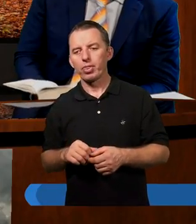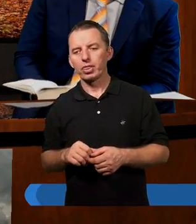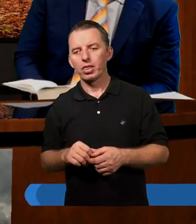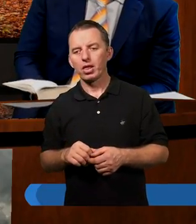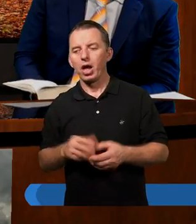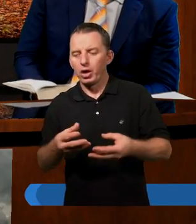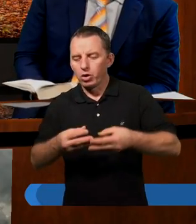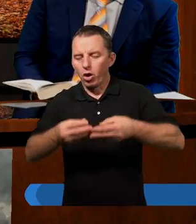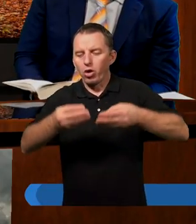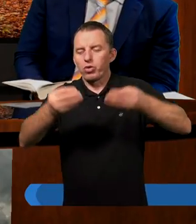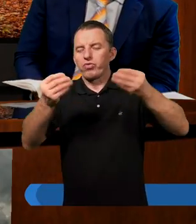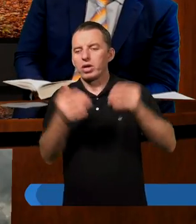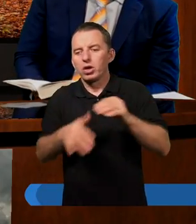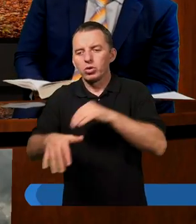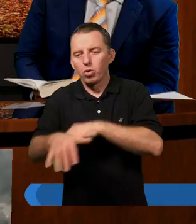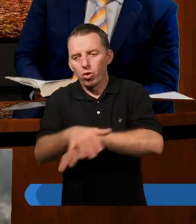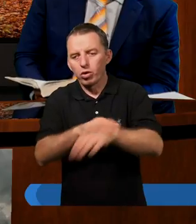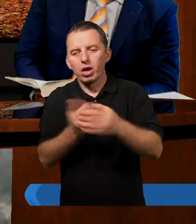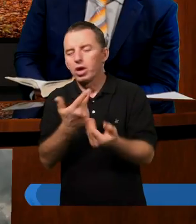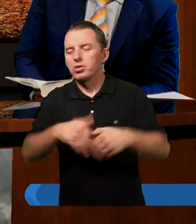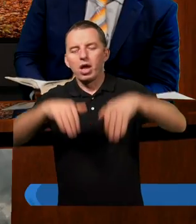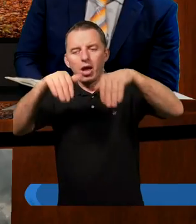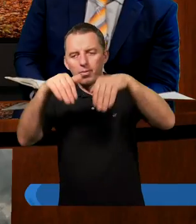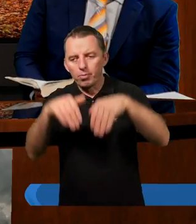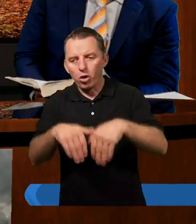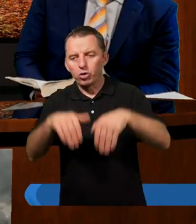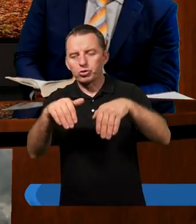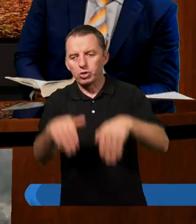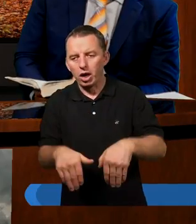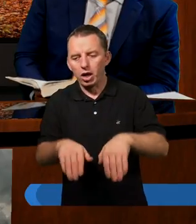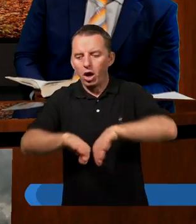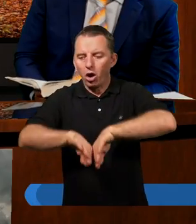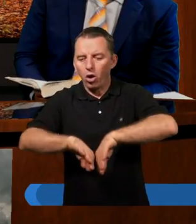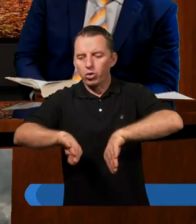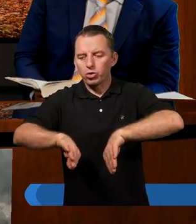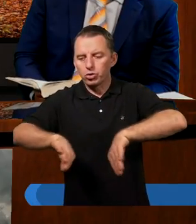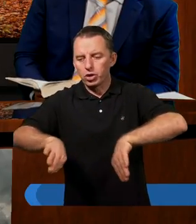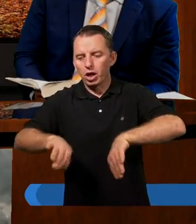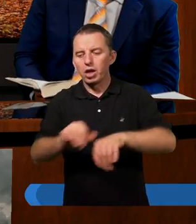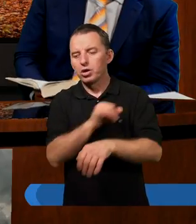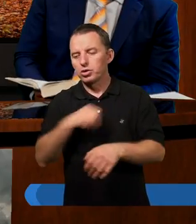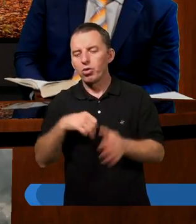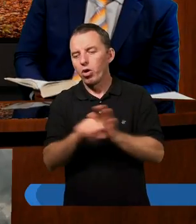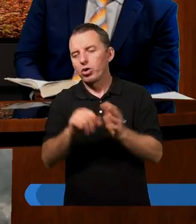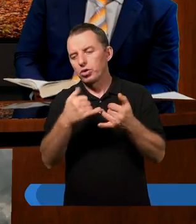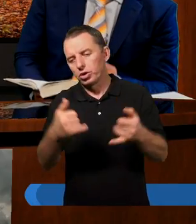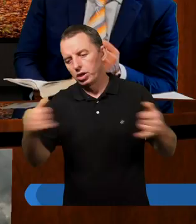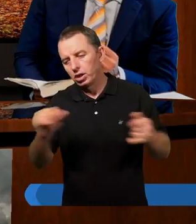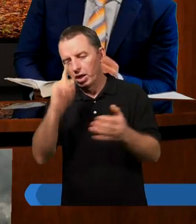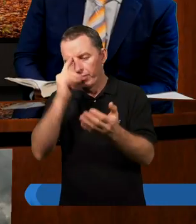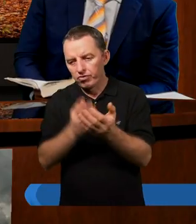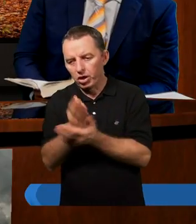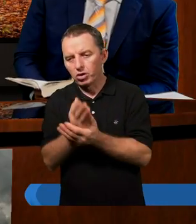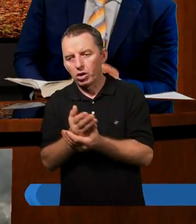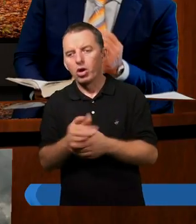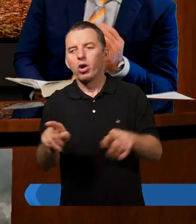rozwijać duchowo, nie możemy oddzielać się od innych wierzących.